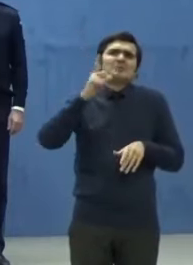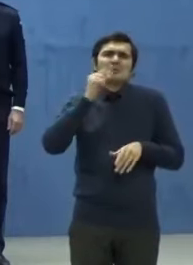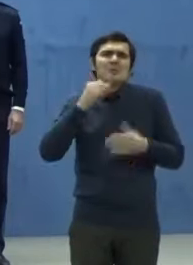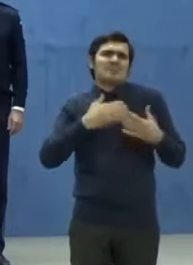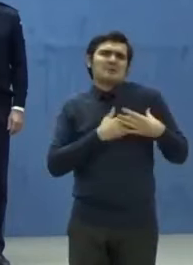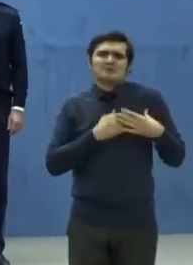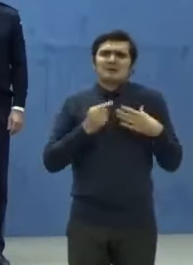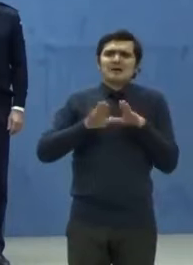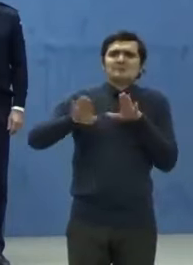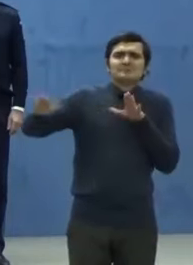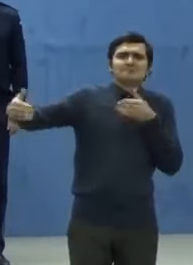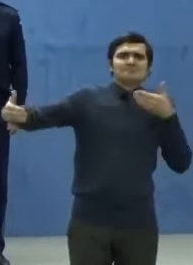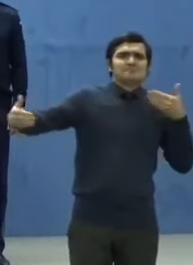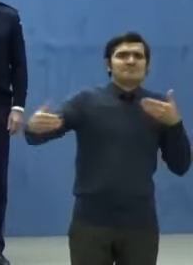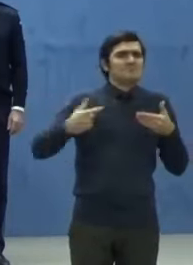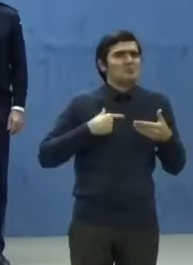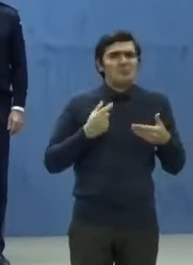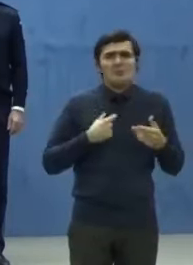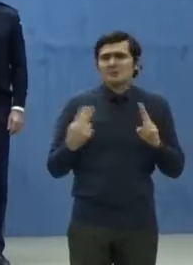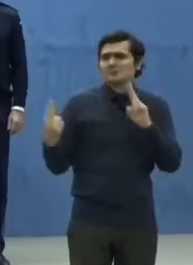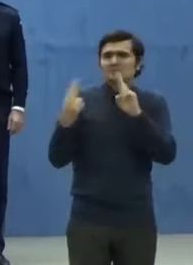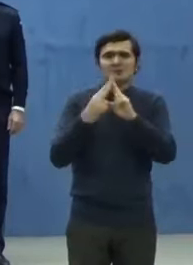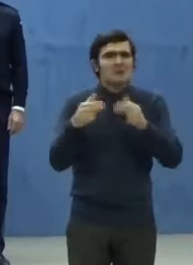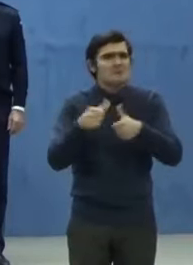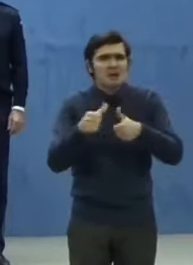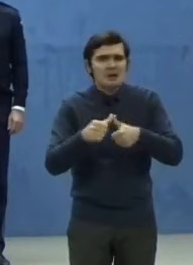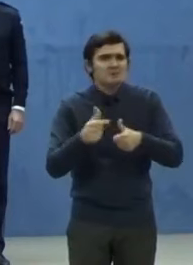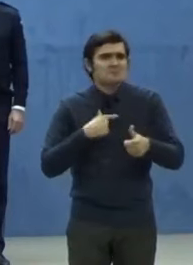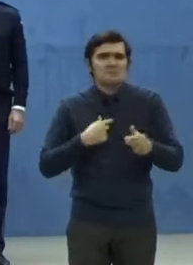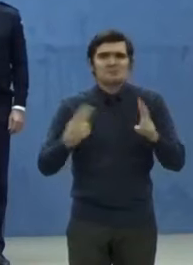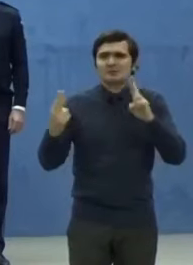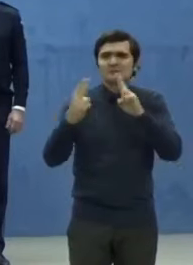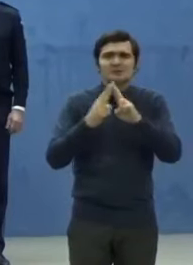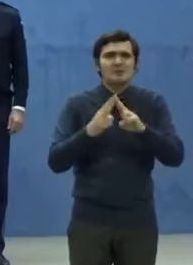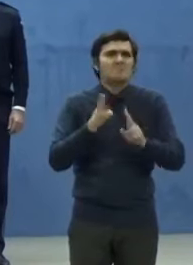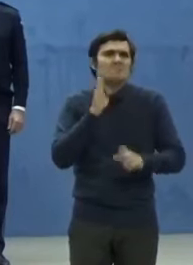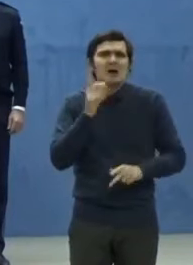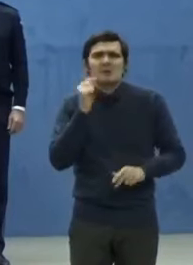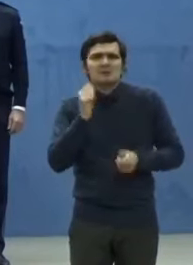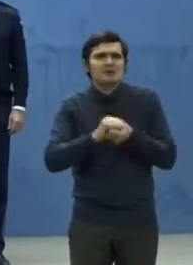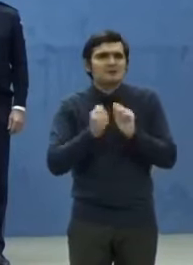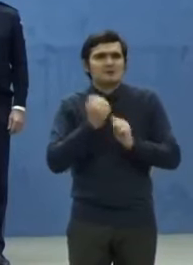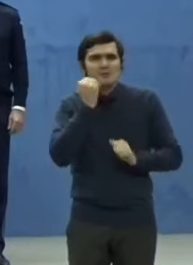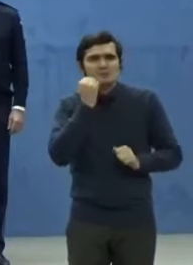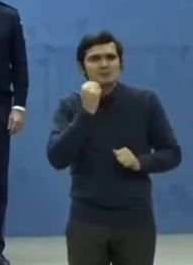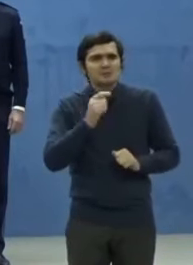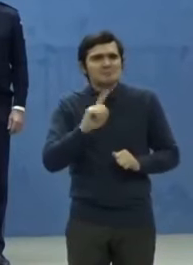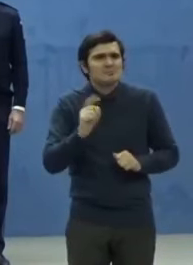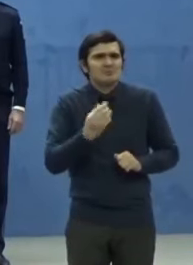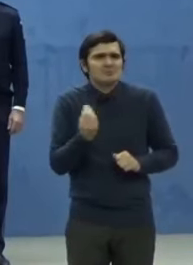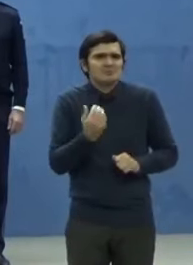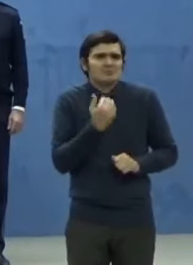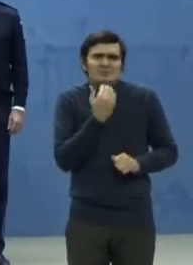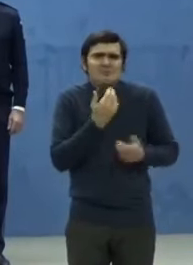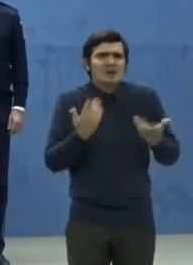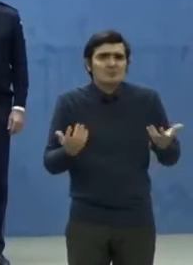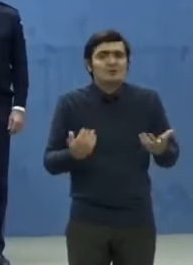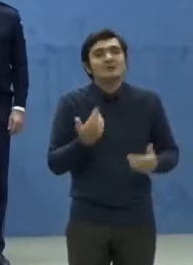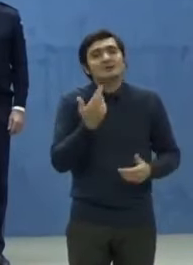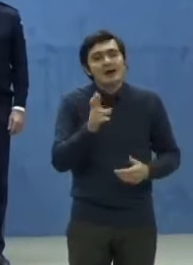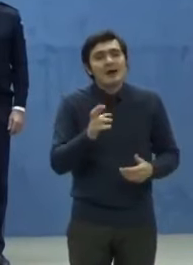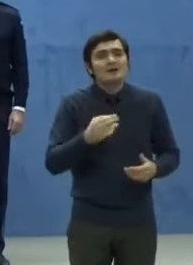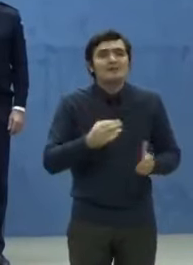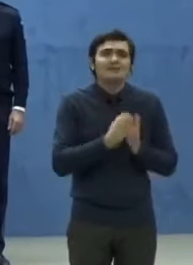dragi, să nu-și vadă prietenii, părinții sau bunicii, dar vă